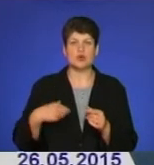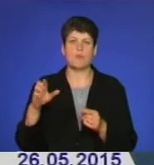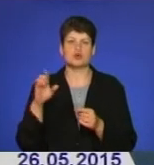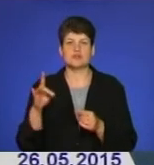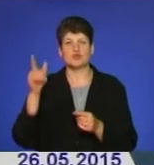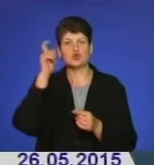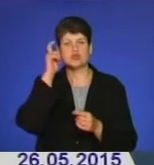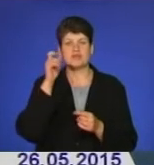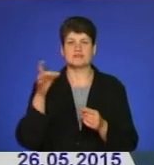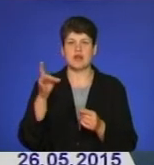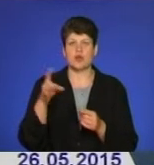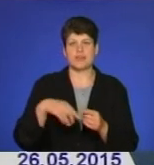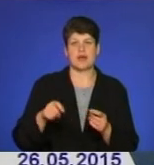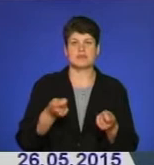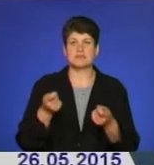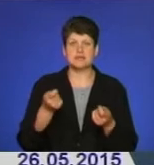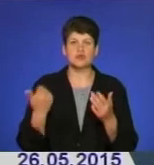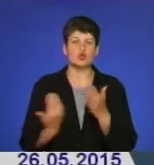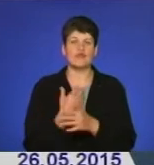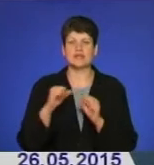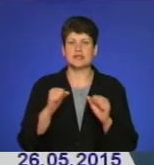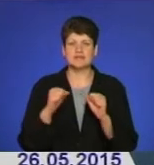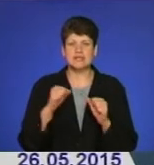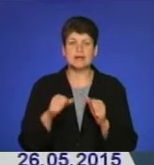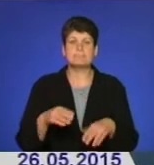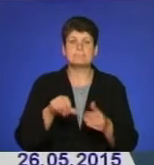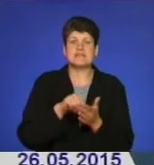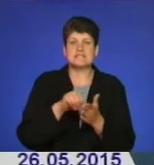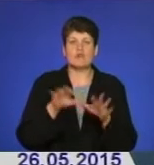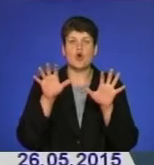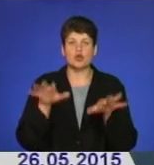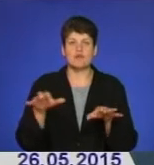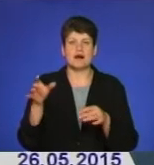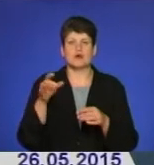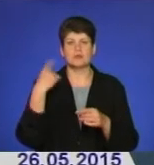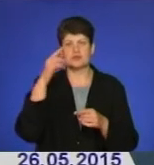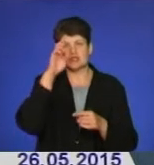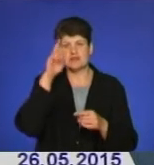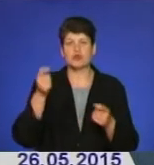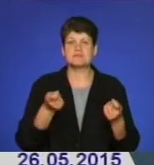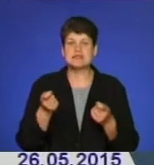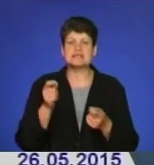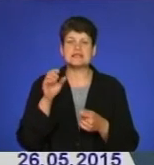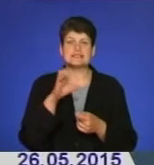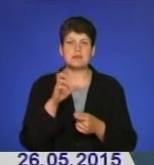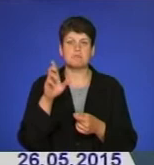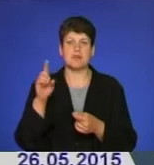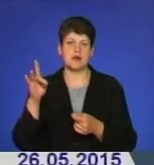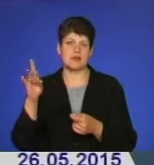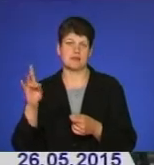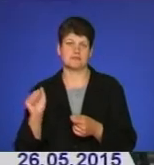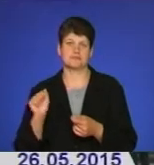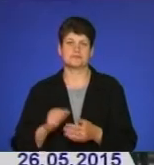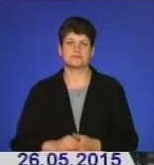Чортківської районних адміністрацій. Нових керівників громаді представив голова обласної державної адміністрації Степан Барна. Детальніше у сюжеті.